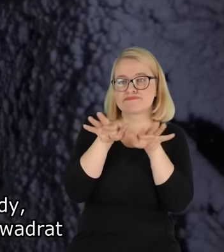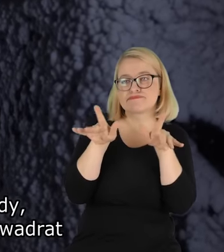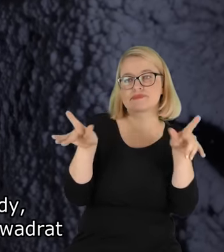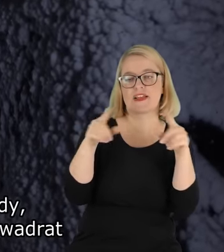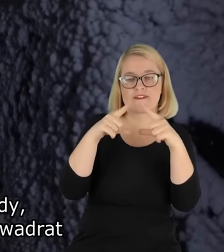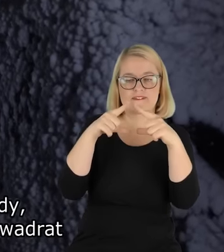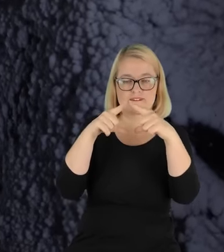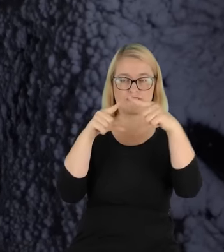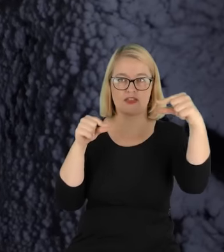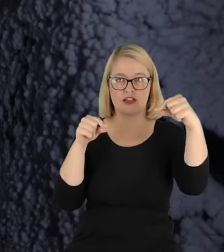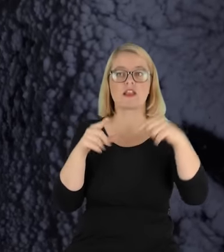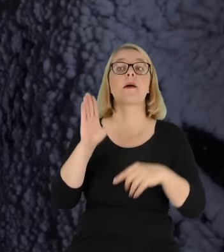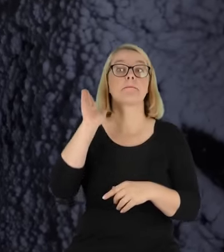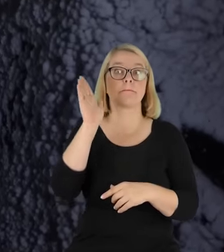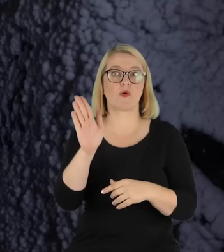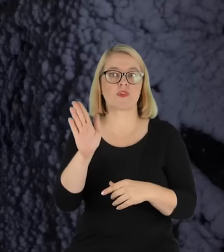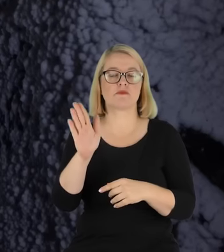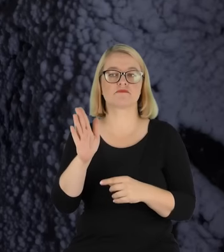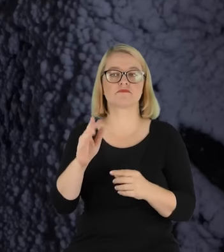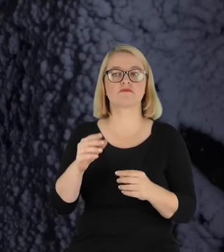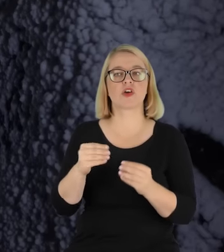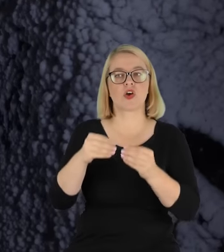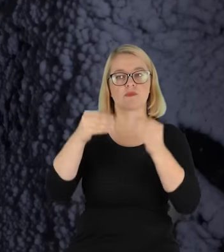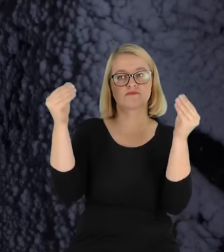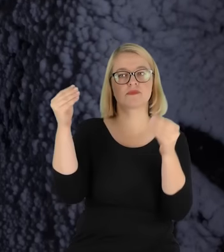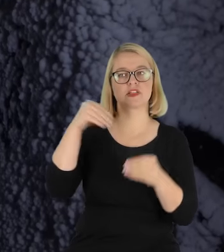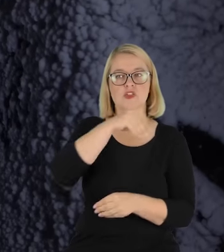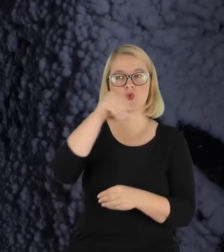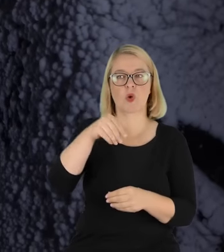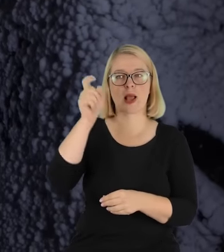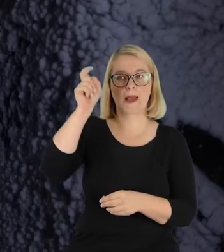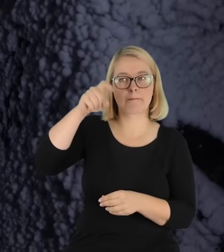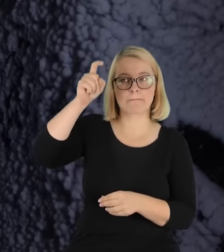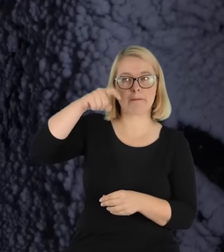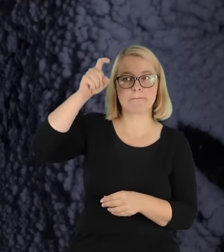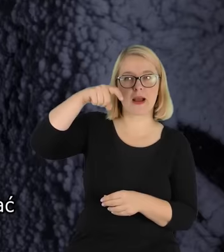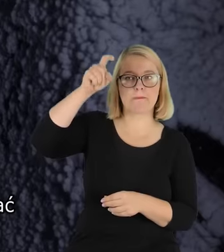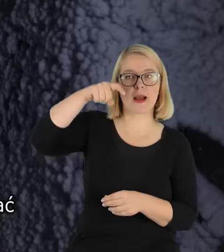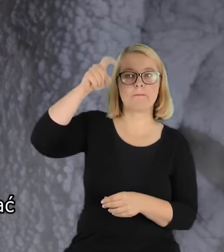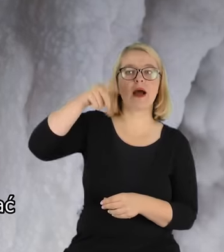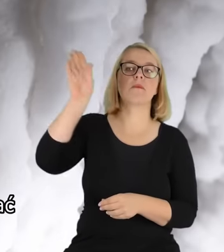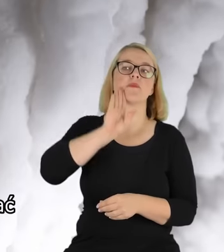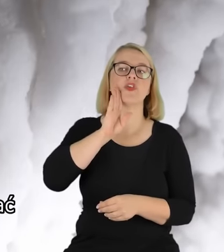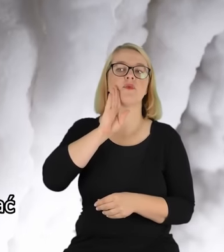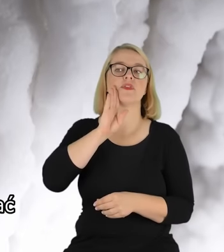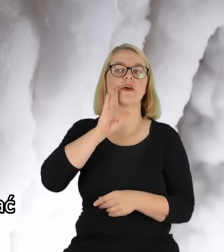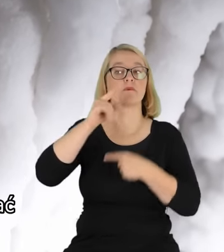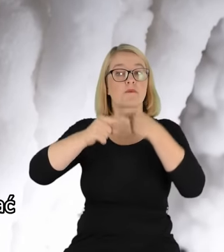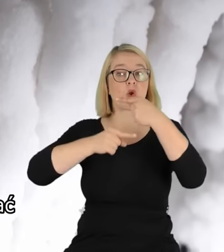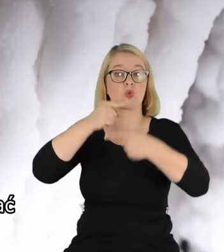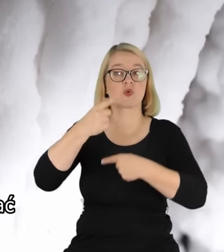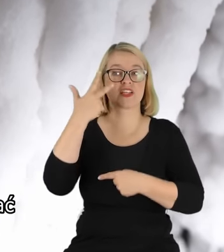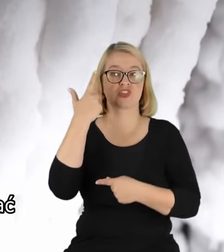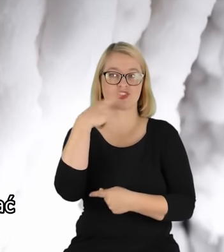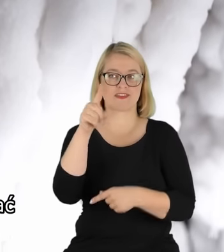w kwadrat, powstawały kryształy soli. Kropla w krople budowała, tak jak dzisiaj, można by porównać do